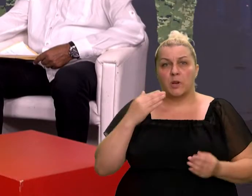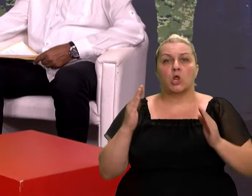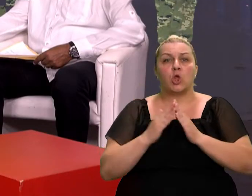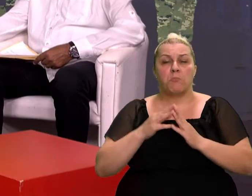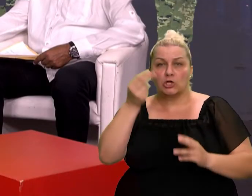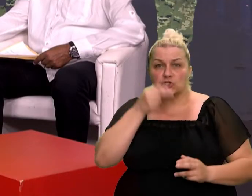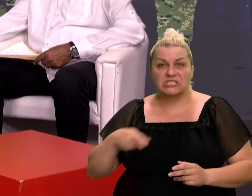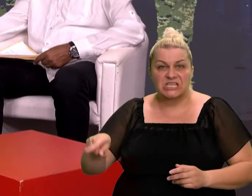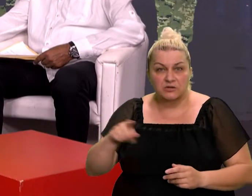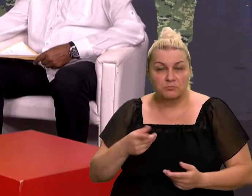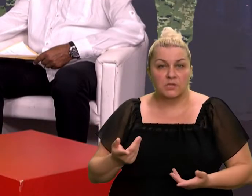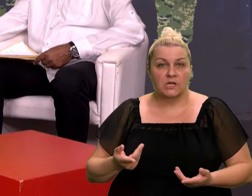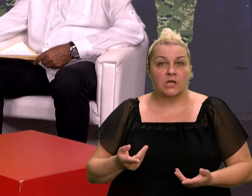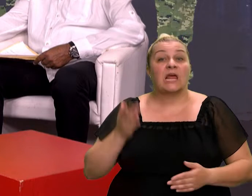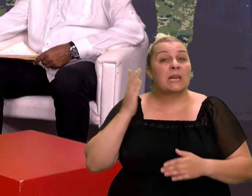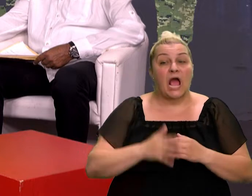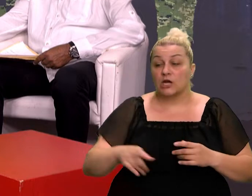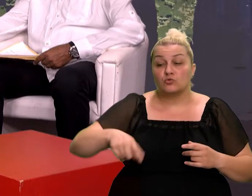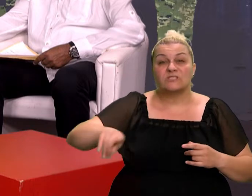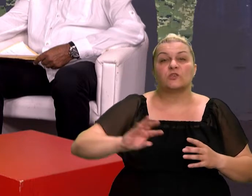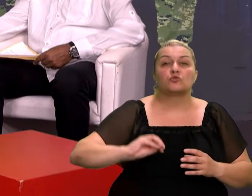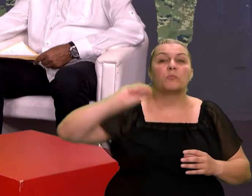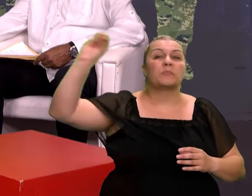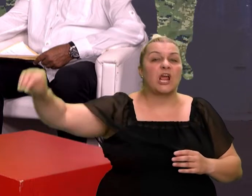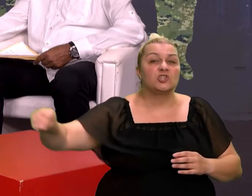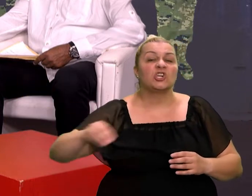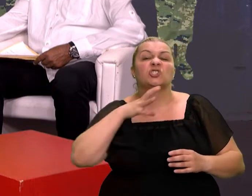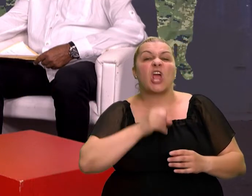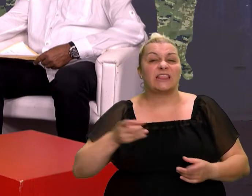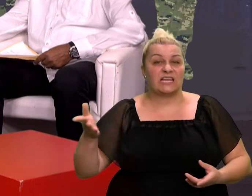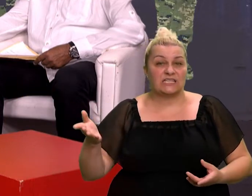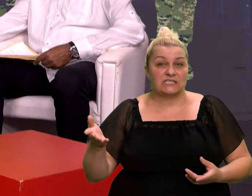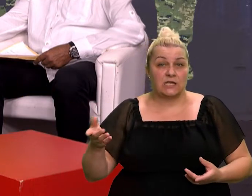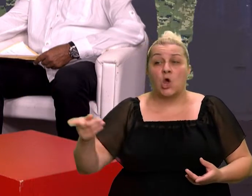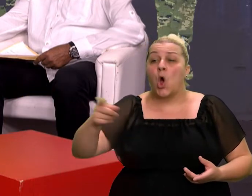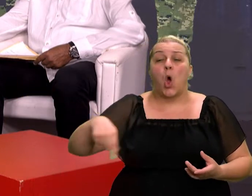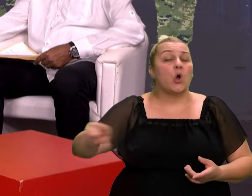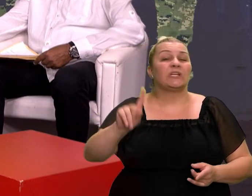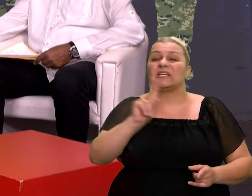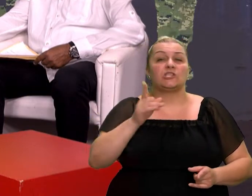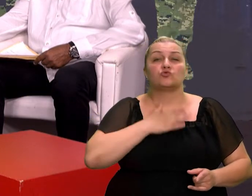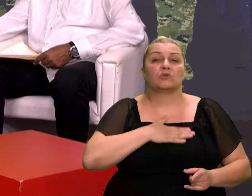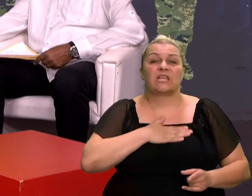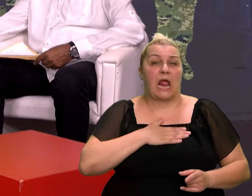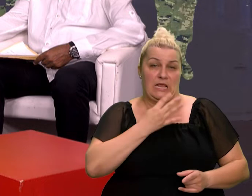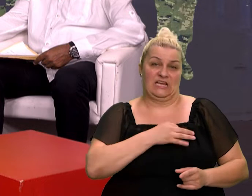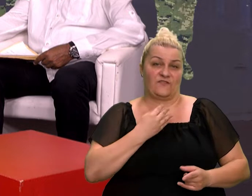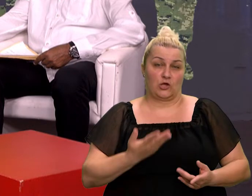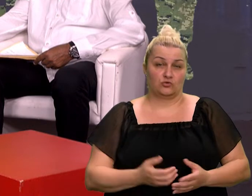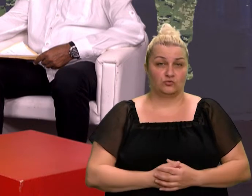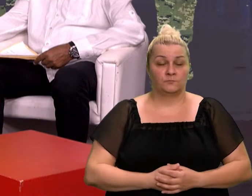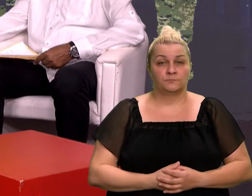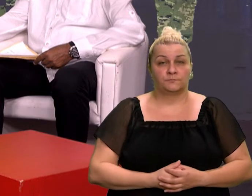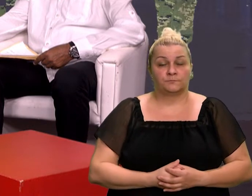domaći Srbi, svi su oni na kraju završili u Četnicima. Mislim, to vam govori sve. Znači, nisu oni željeli Hrvatsku ni blizu.